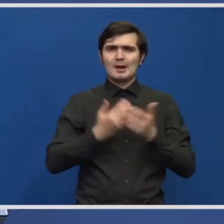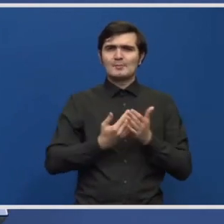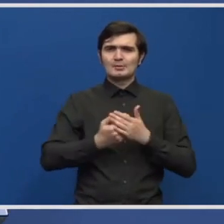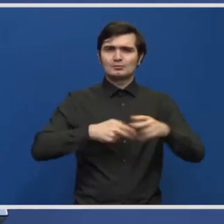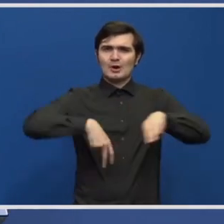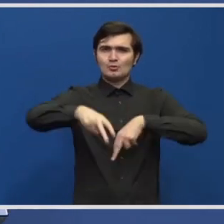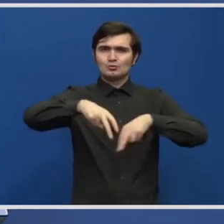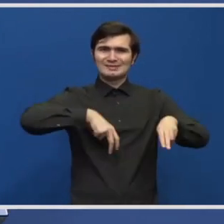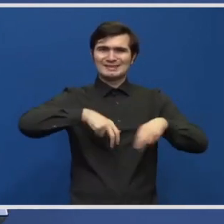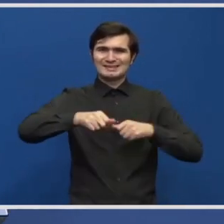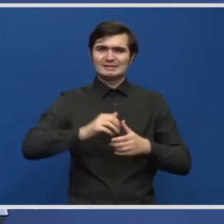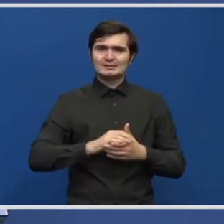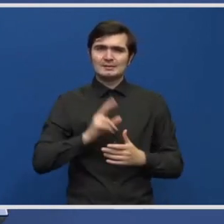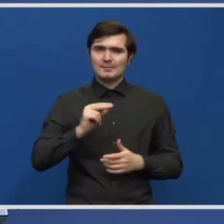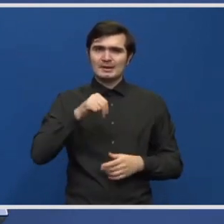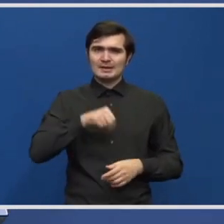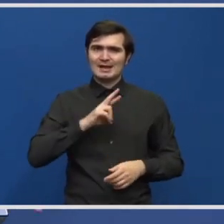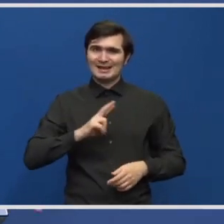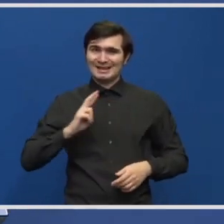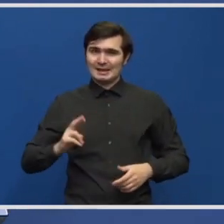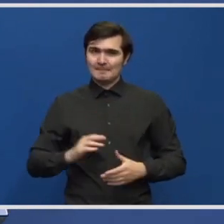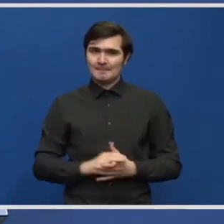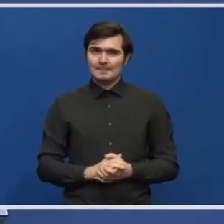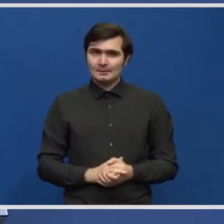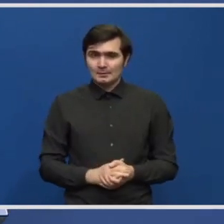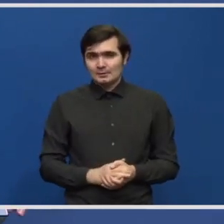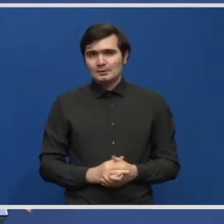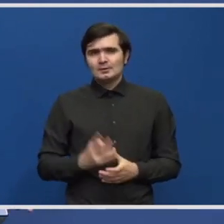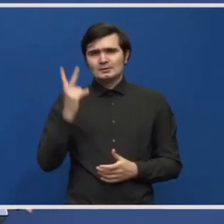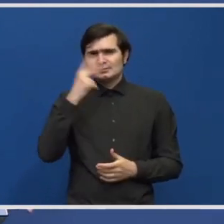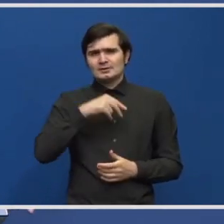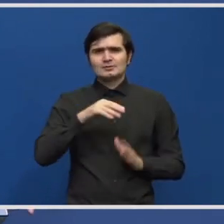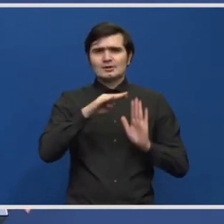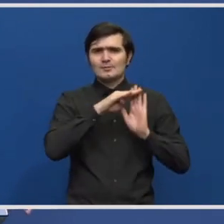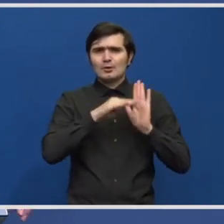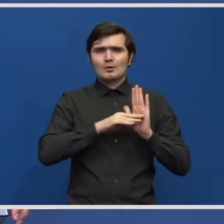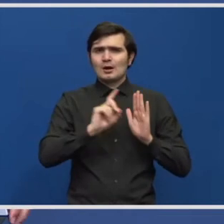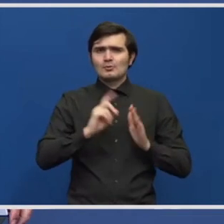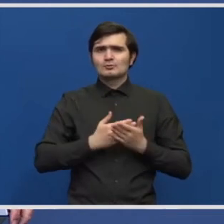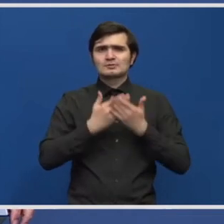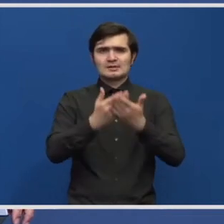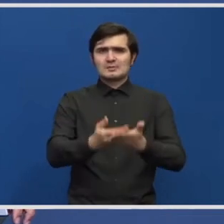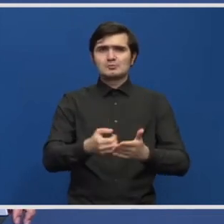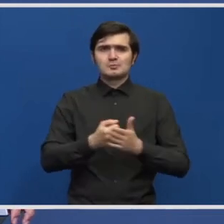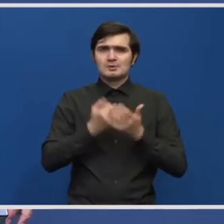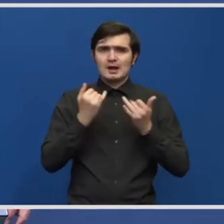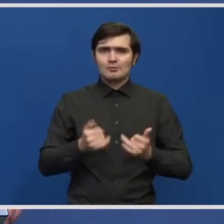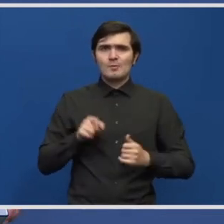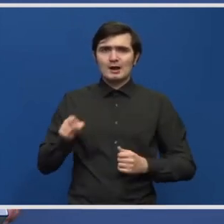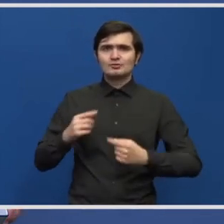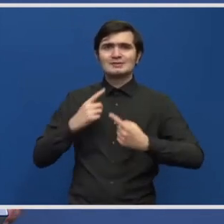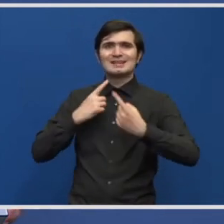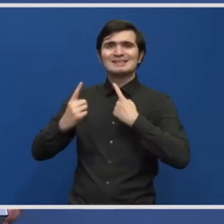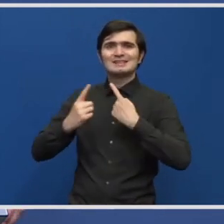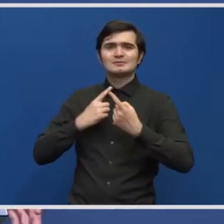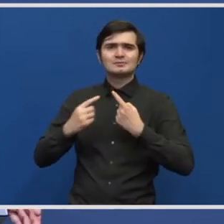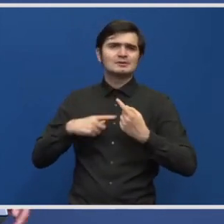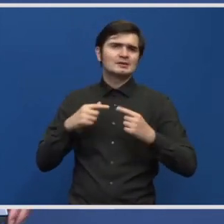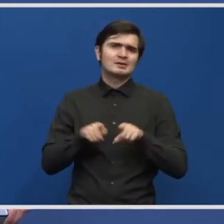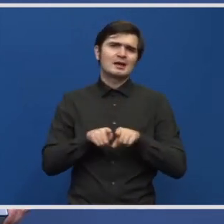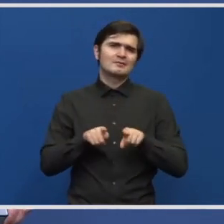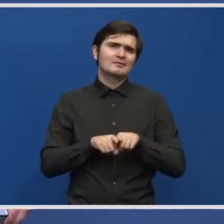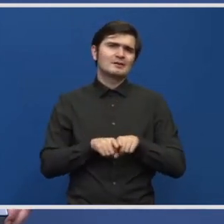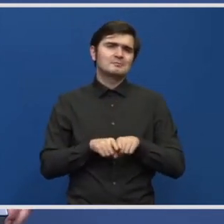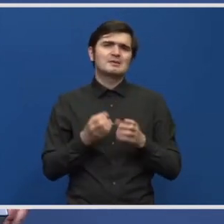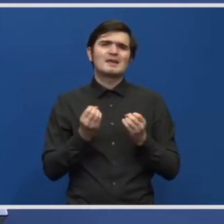nostru de redresare și reziliență? Vă dau seama, programul nu este depus încă. Aceste consultări și discuții au un caracter încă,